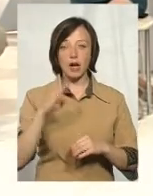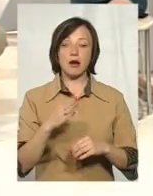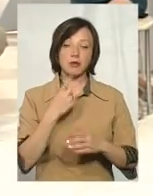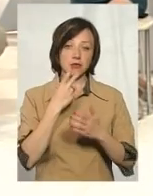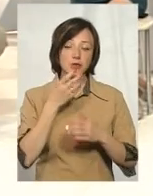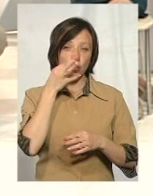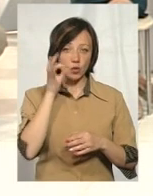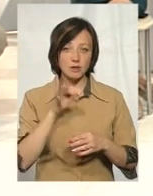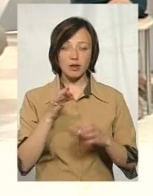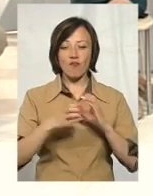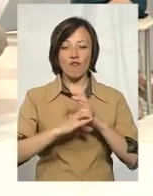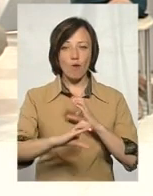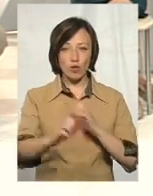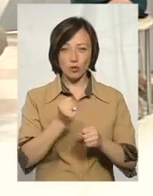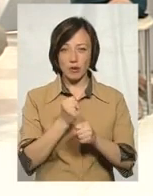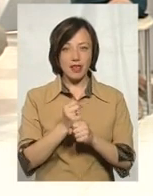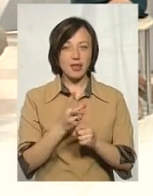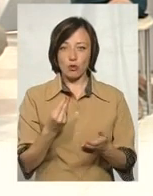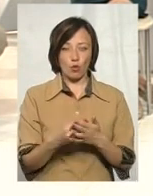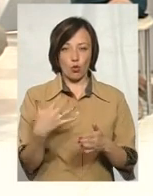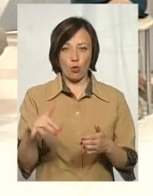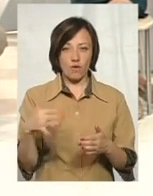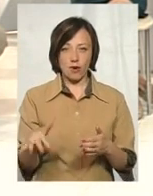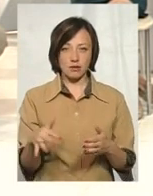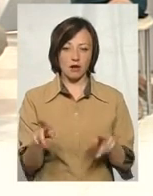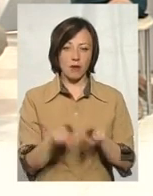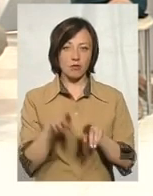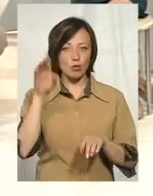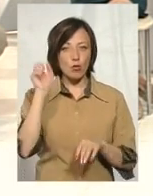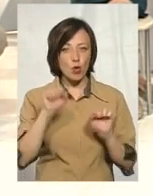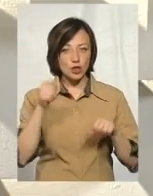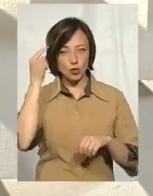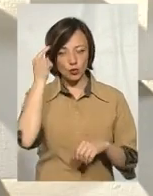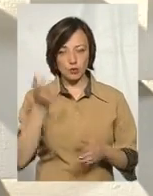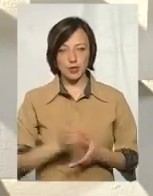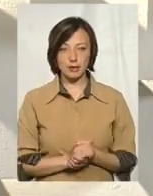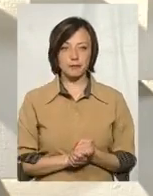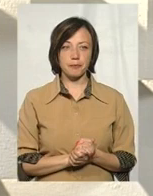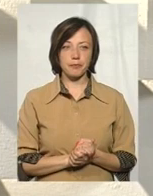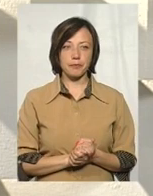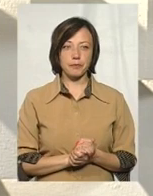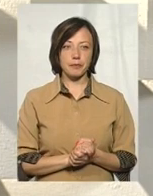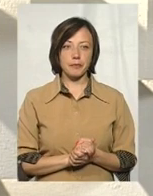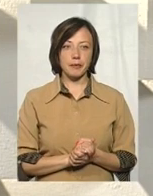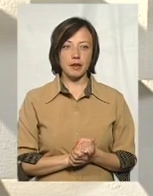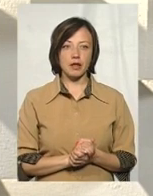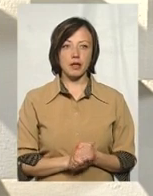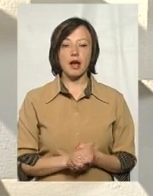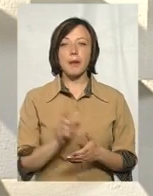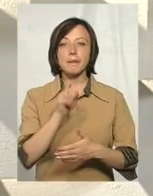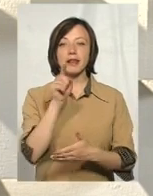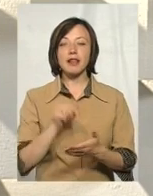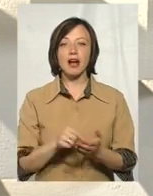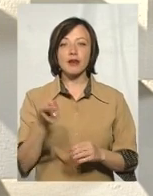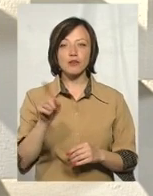водогони не така вже дороговартість на річ, як це показується по державному бюджету, коли йдуть вкладення і тому подібне. Але питання в тому,